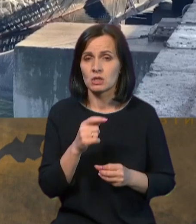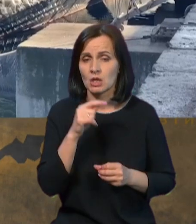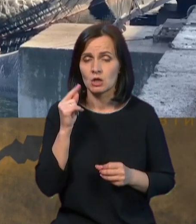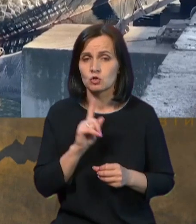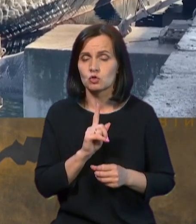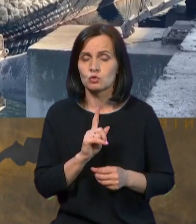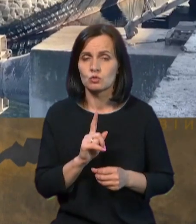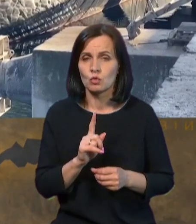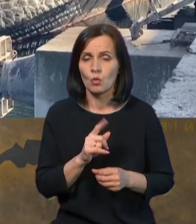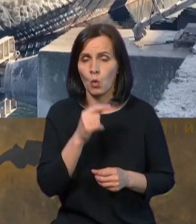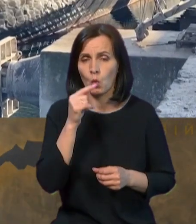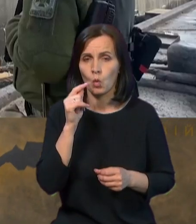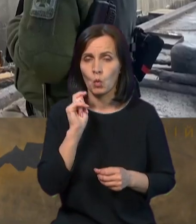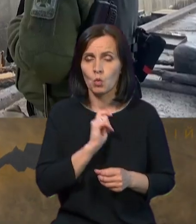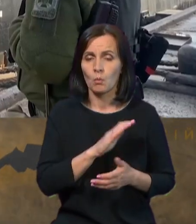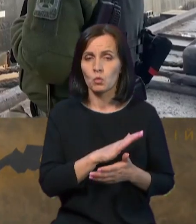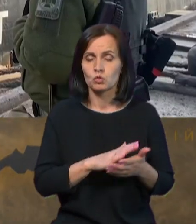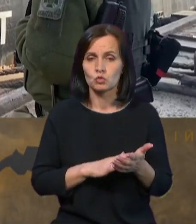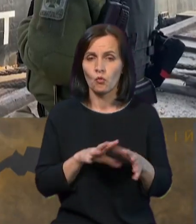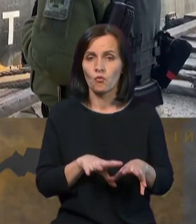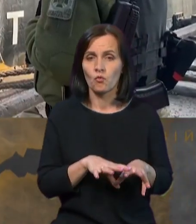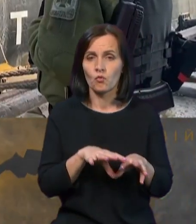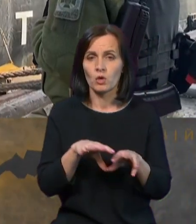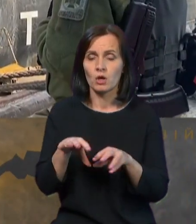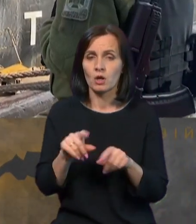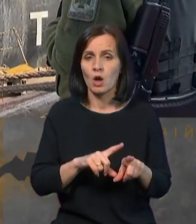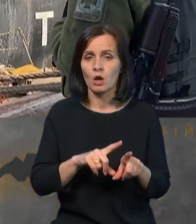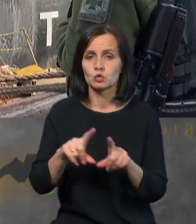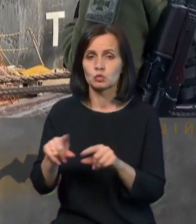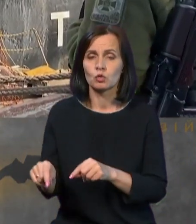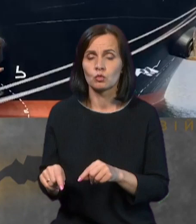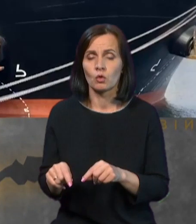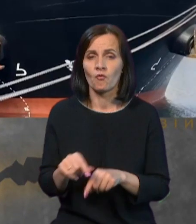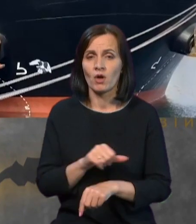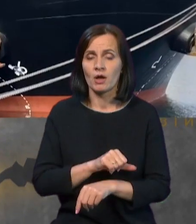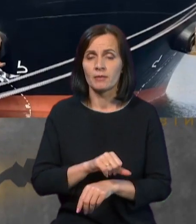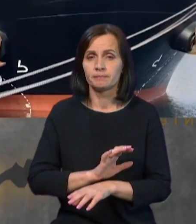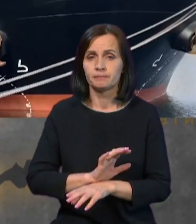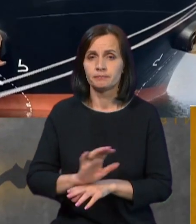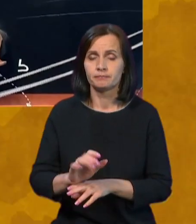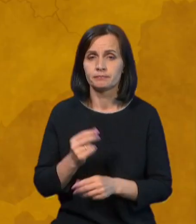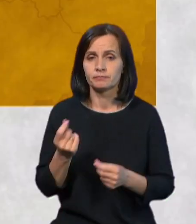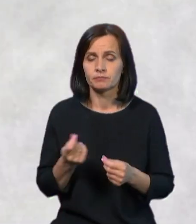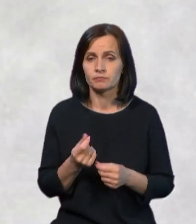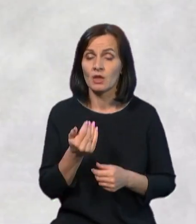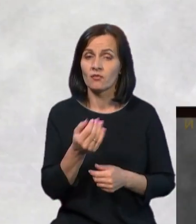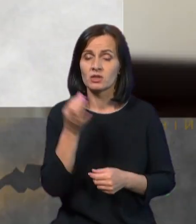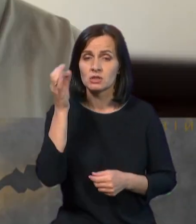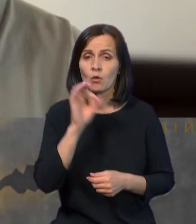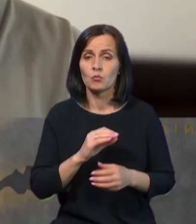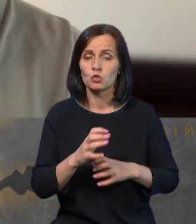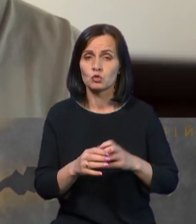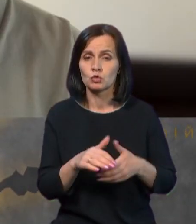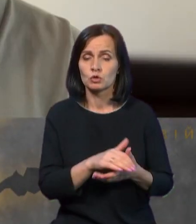того, щоб Україна продовжувала експортувати зерно. Ось, пане Микола, ви зазначили про міжнародне товариство. На початку нашої